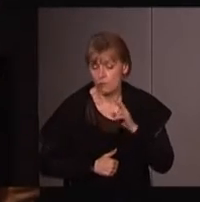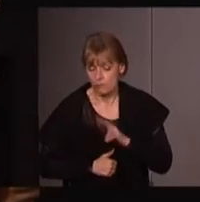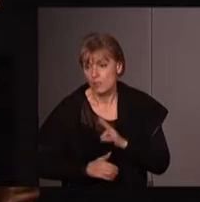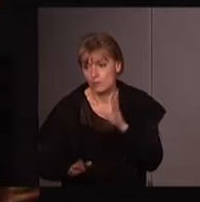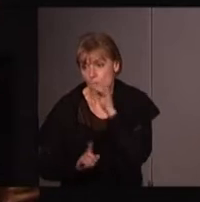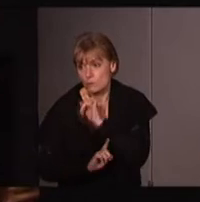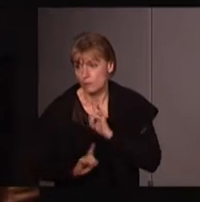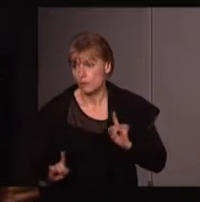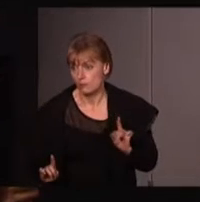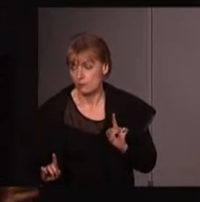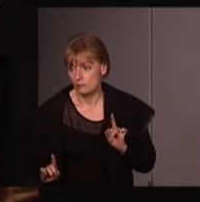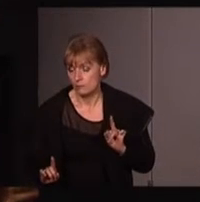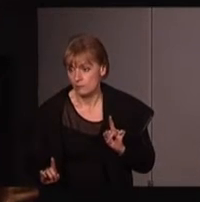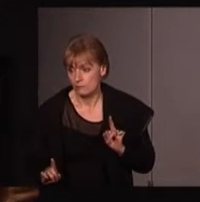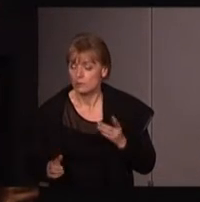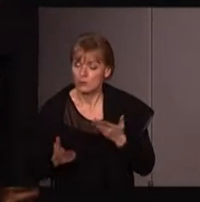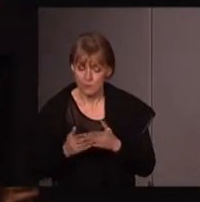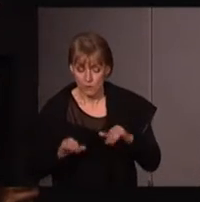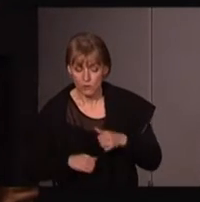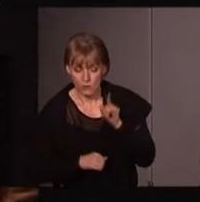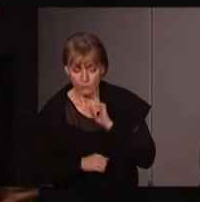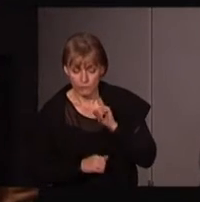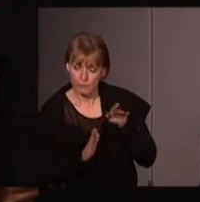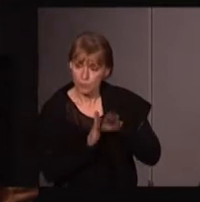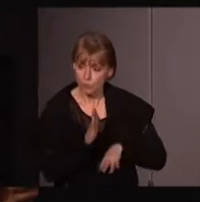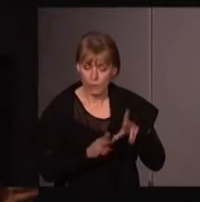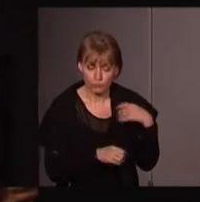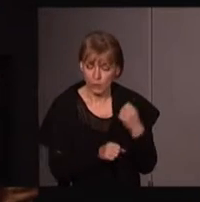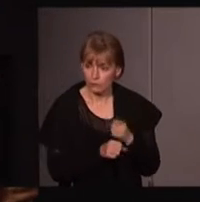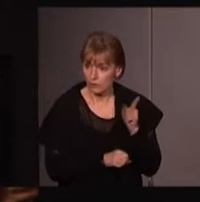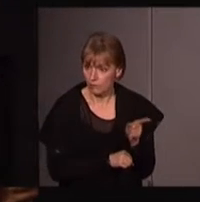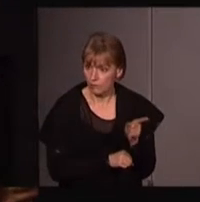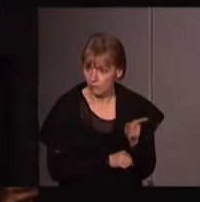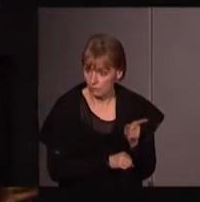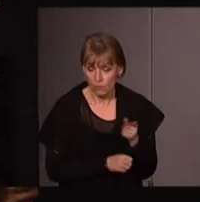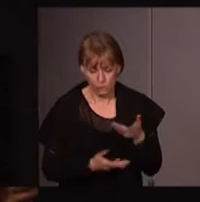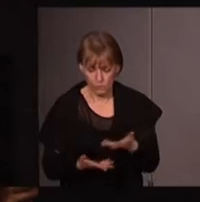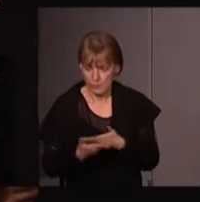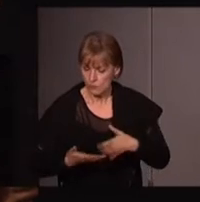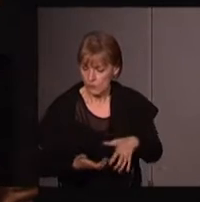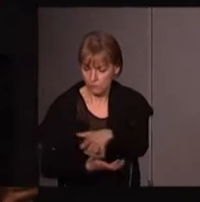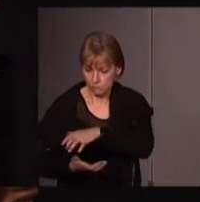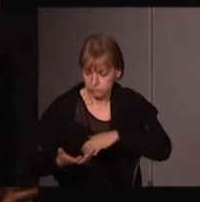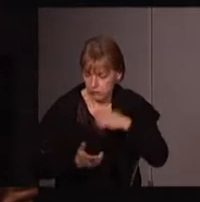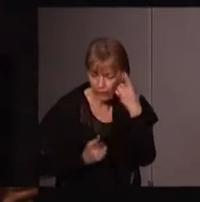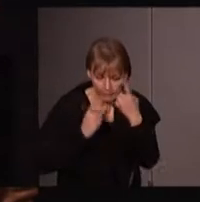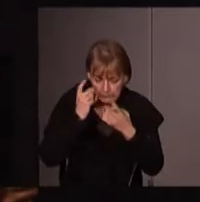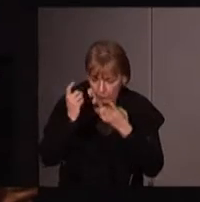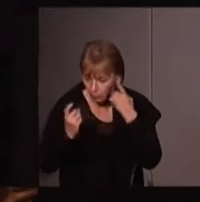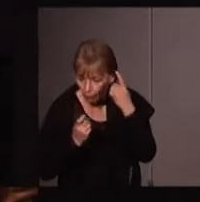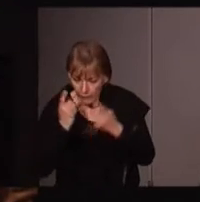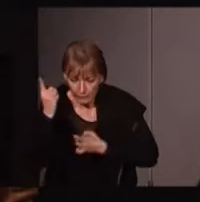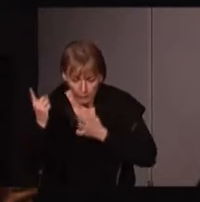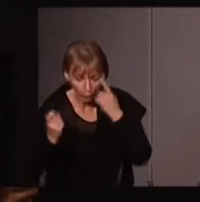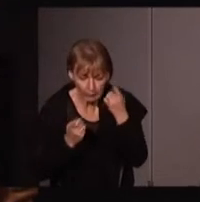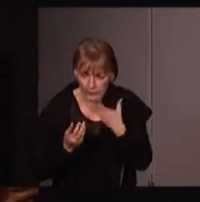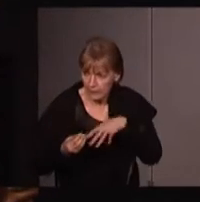'oublier, essentiellement de jeunes femmes de moins de 30 ans dans un contexte de bouillonnement théorique et ultra-activiste, et que